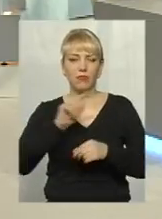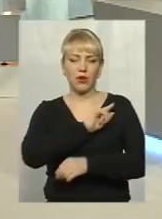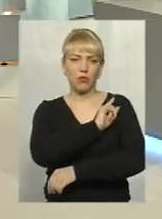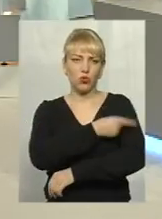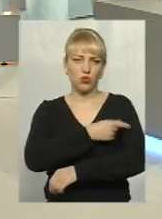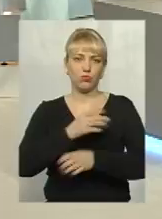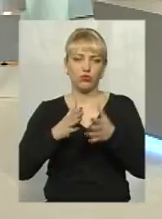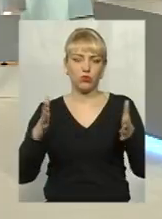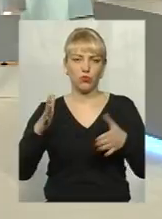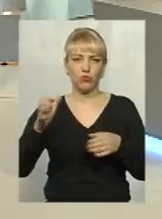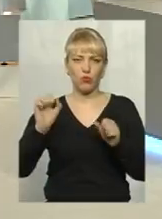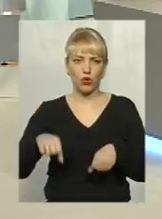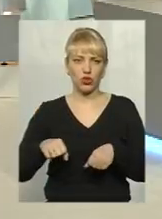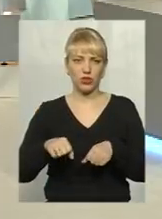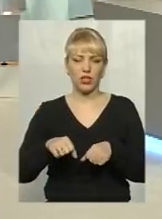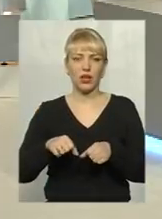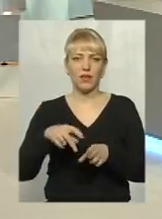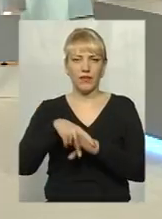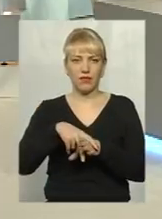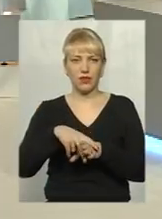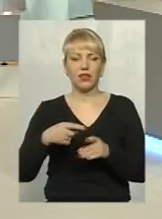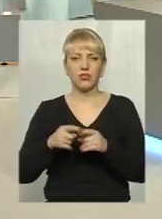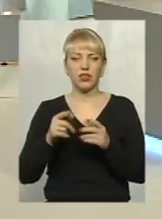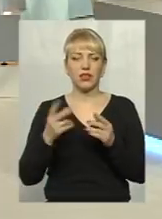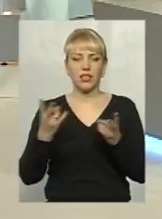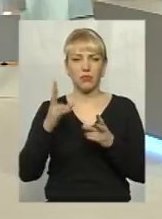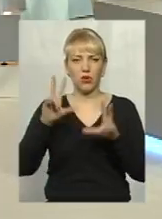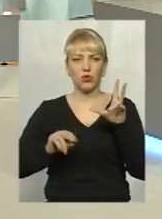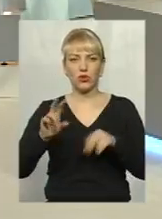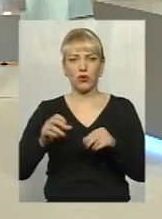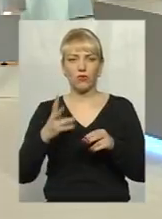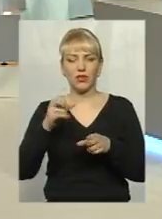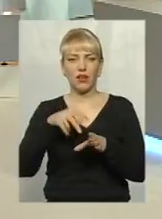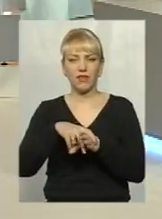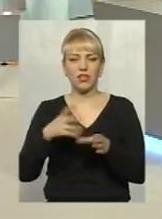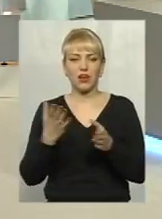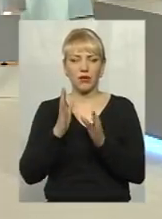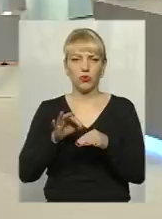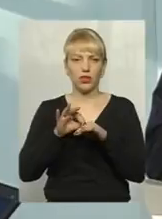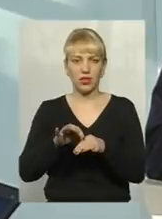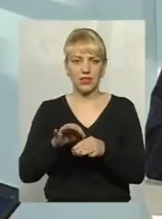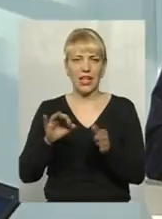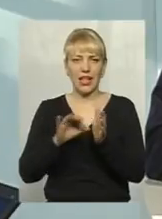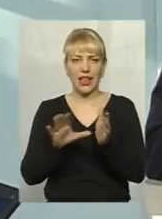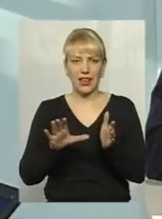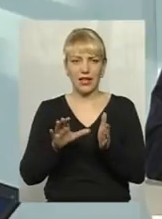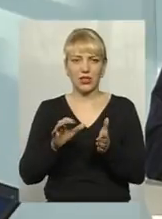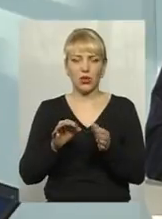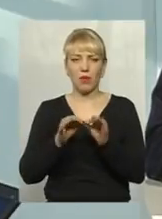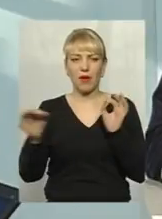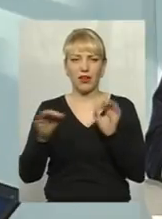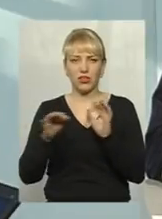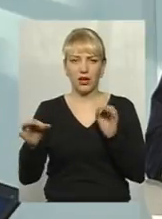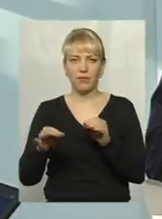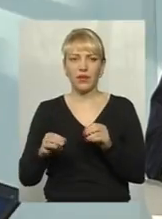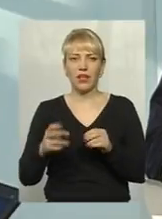яку він не зможе витримати. Тобто, треба розраховувати то навантаження, яке б донести електромережа. Друге, в жодному разі